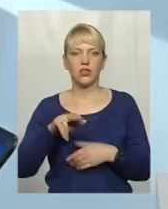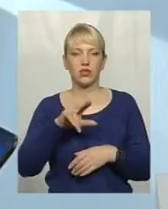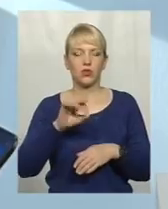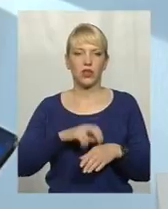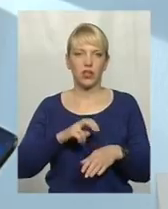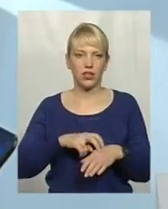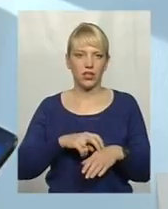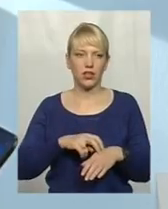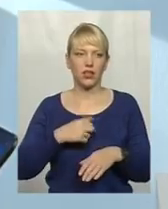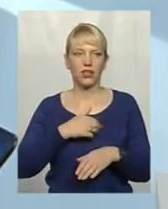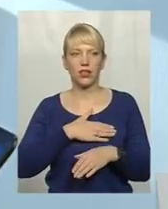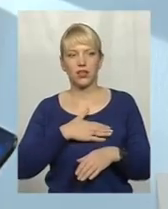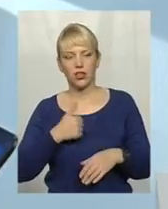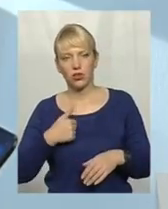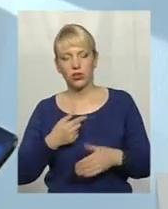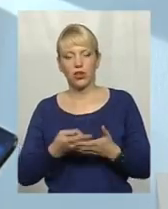лікаря, вигляду,